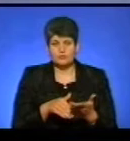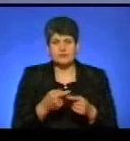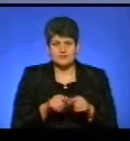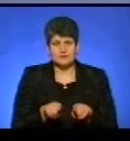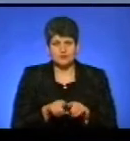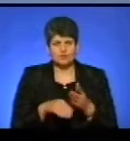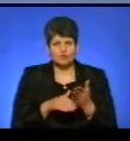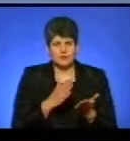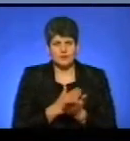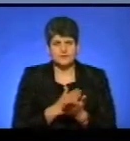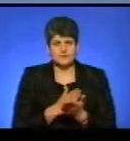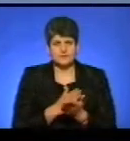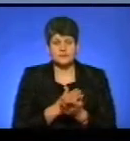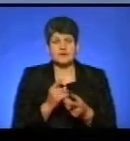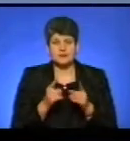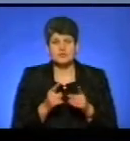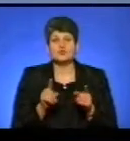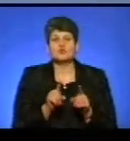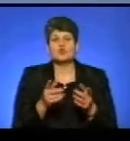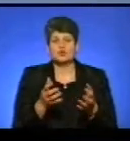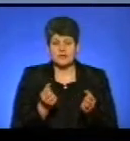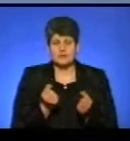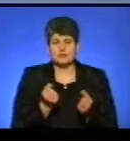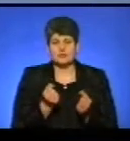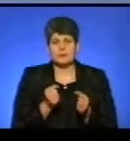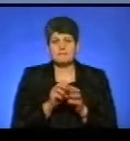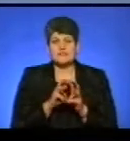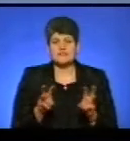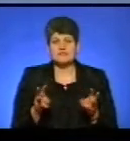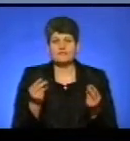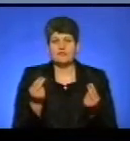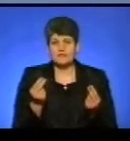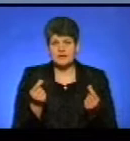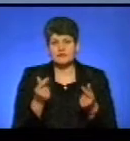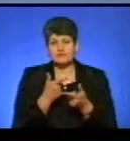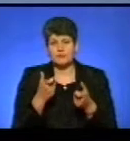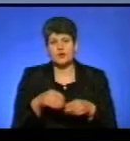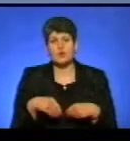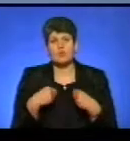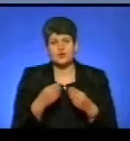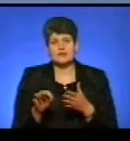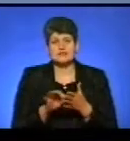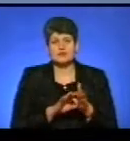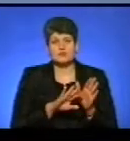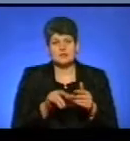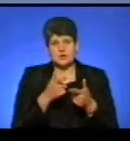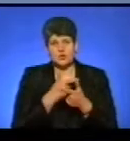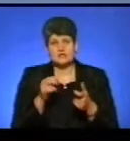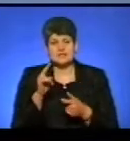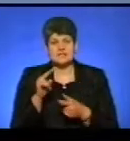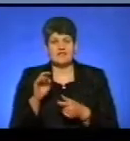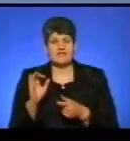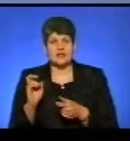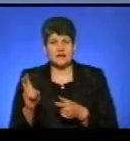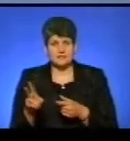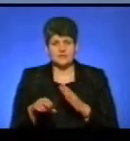допомога є? Звісно, що отримують, тому що Міністерство фінансів, інформацію ми подавали зразу після оголошення ЦВК виборів,